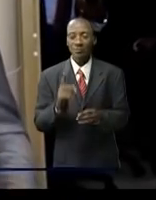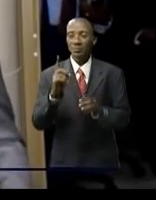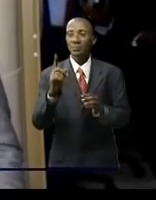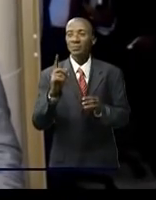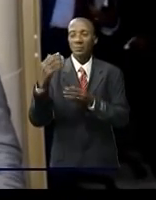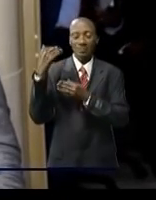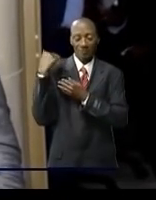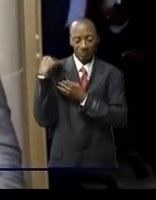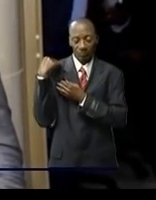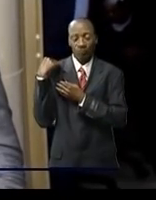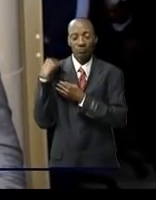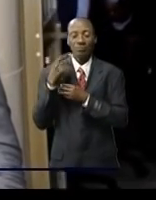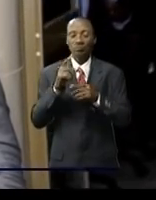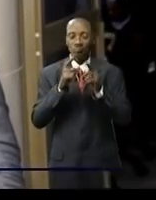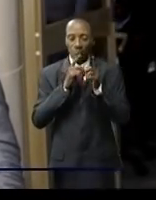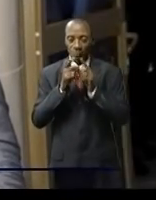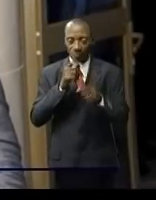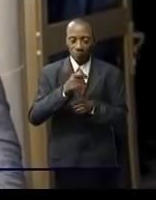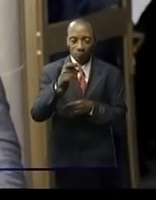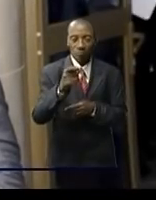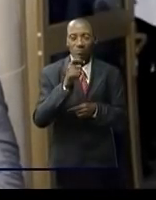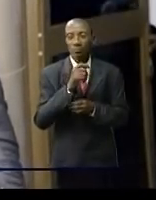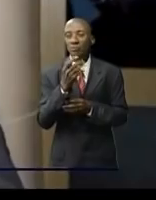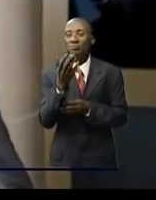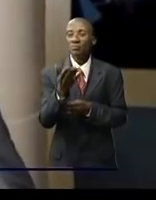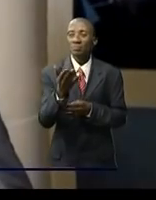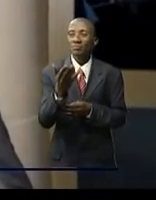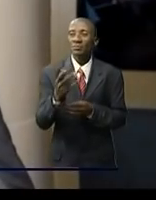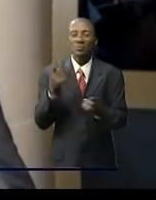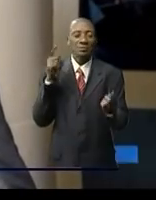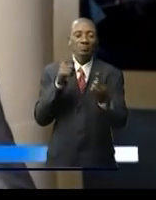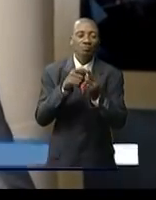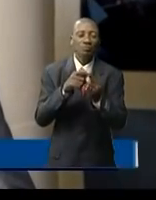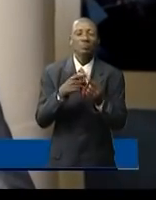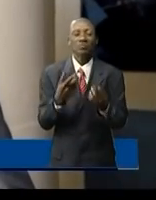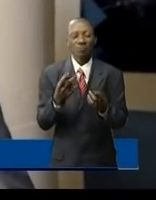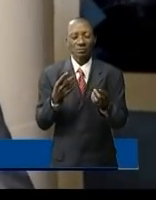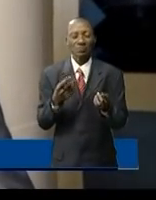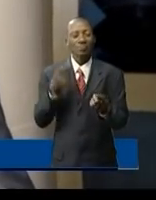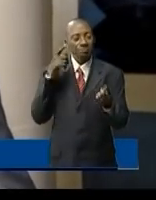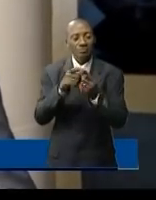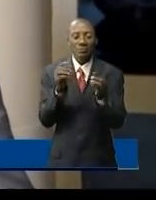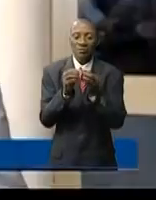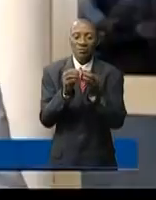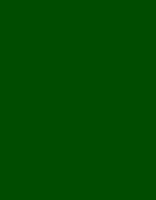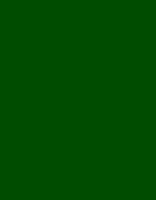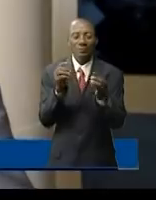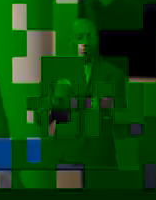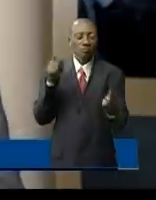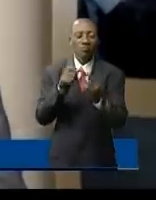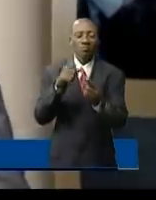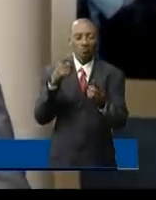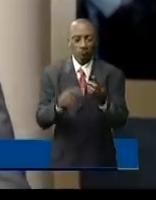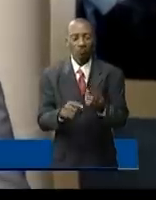vers le deuxième semestre de notre programme. Nous sommes en plein travail. Ce travail produit des résultats